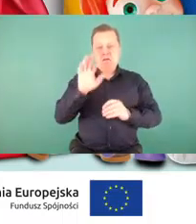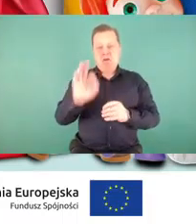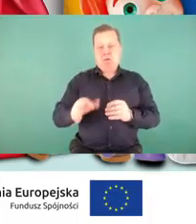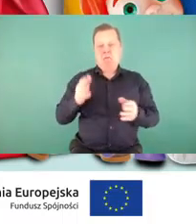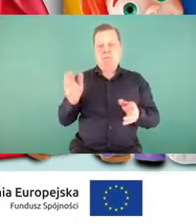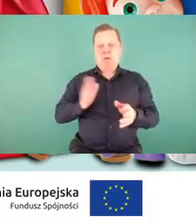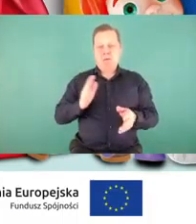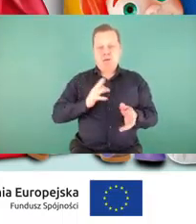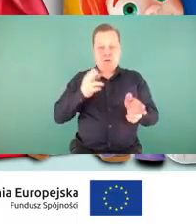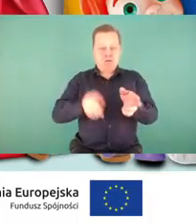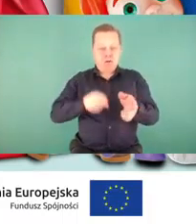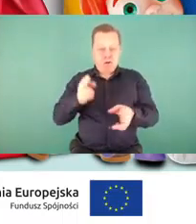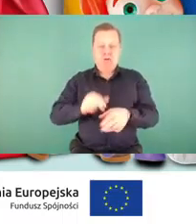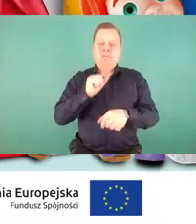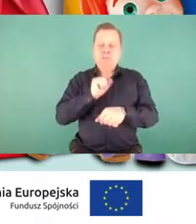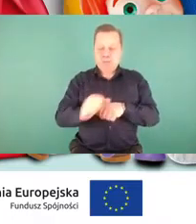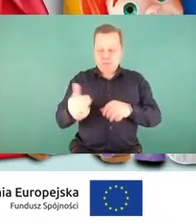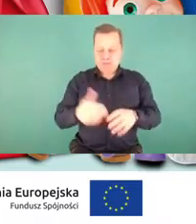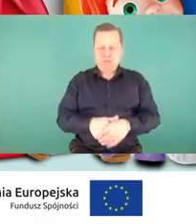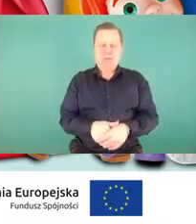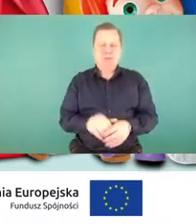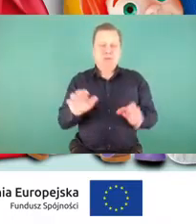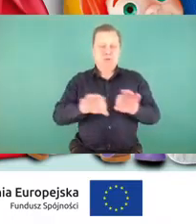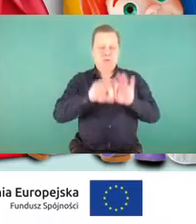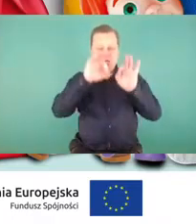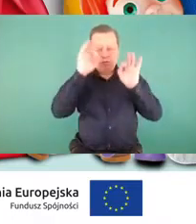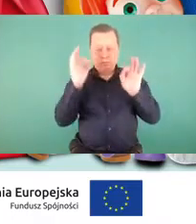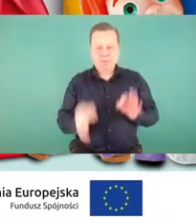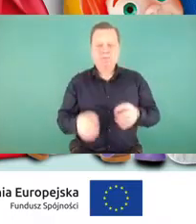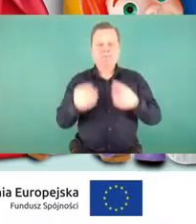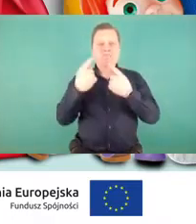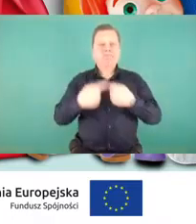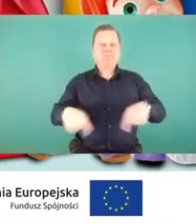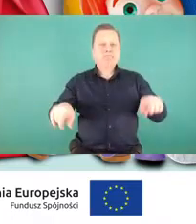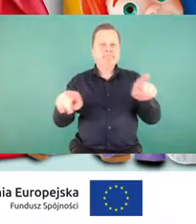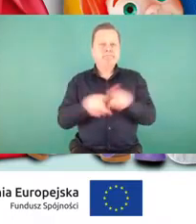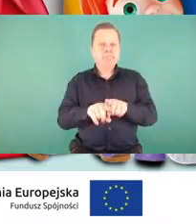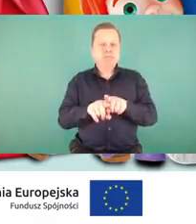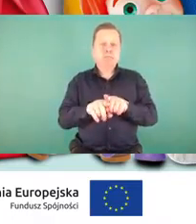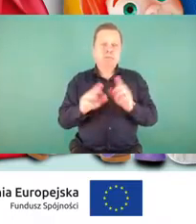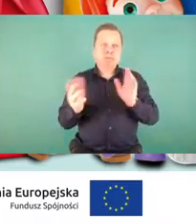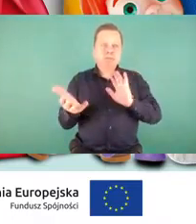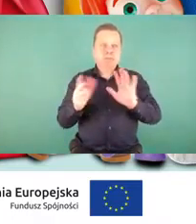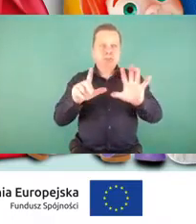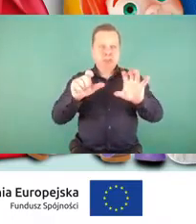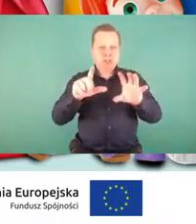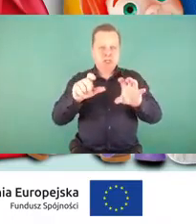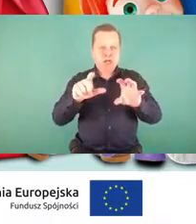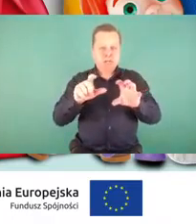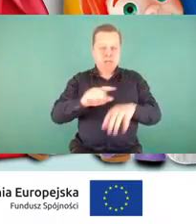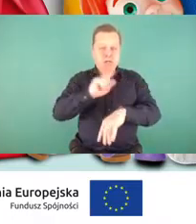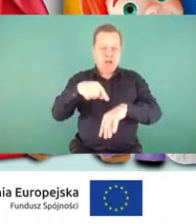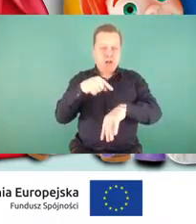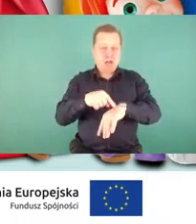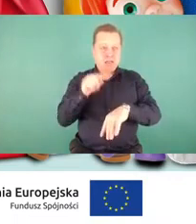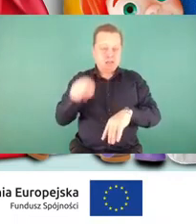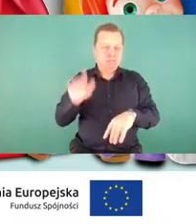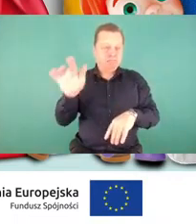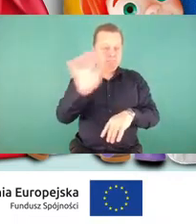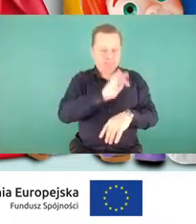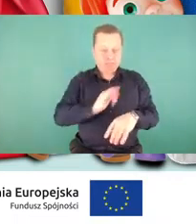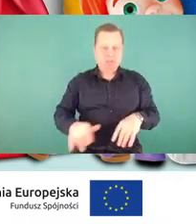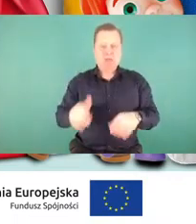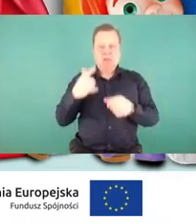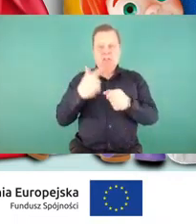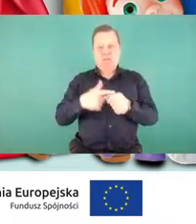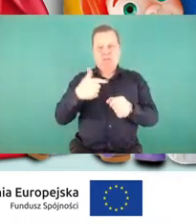Dotychczas zostało zrealizowanych ponad 700 takich lekcji dla ponad 21